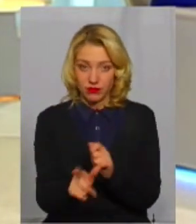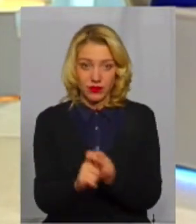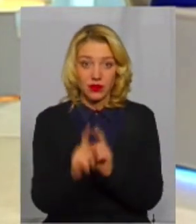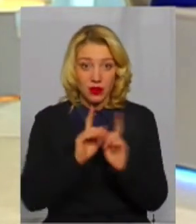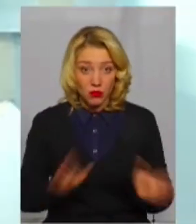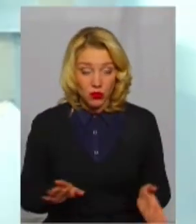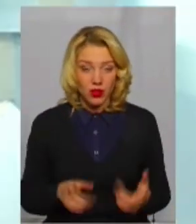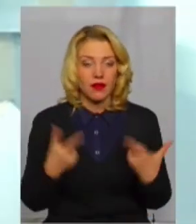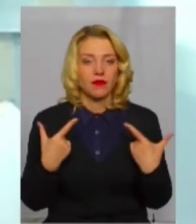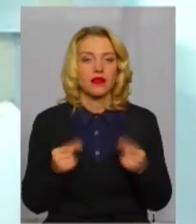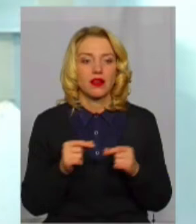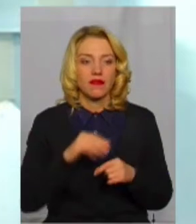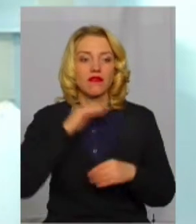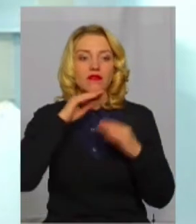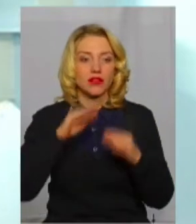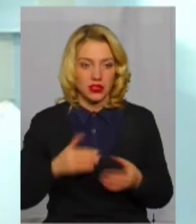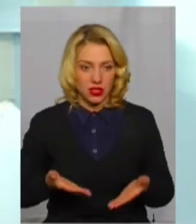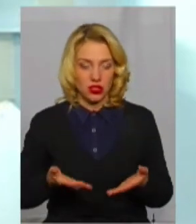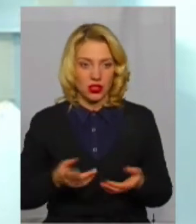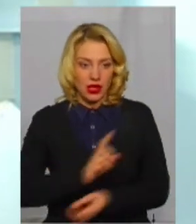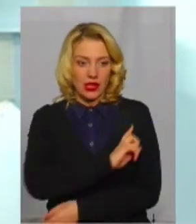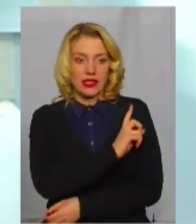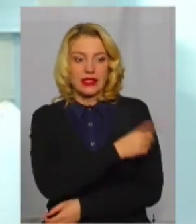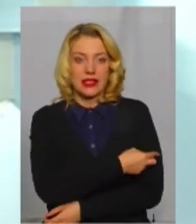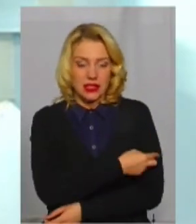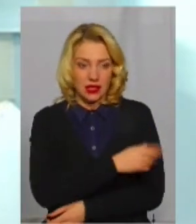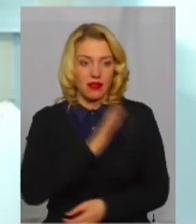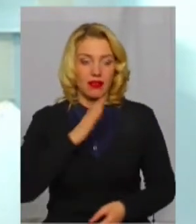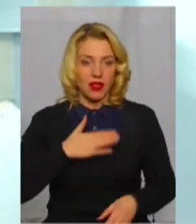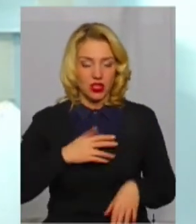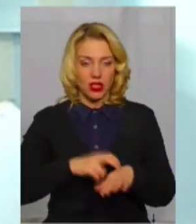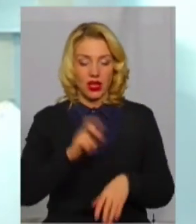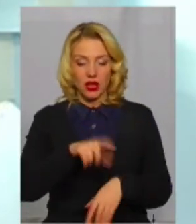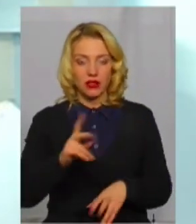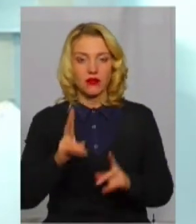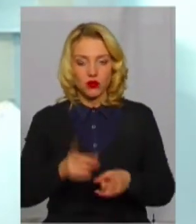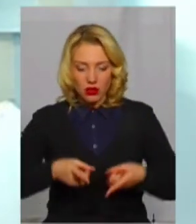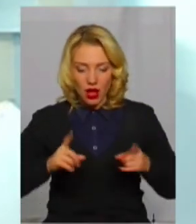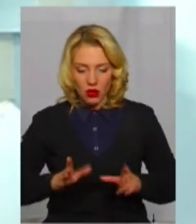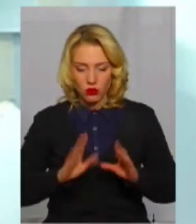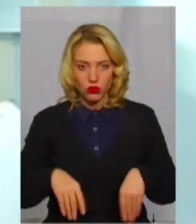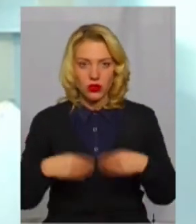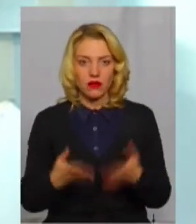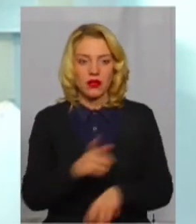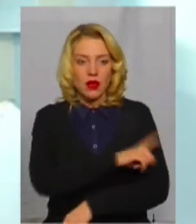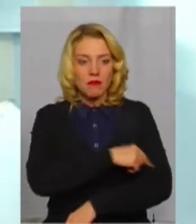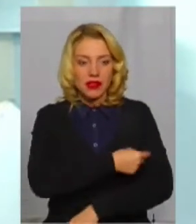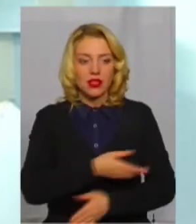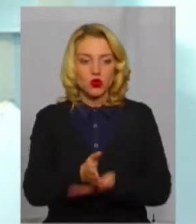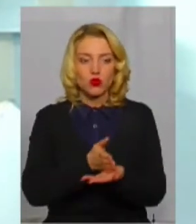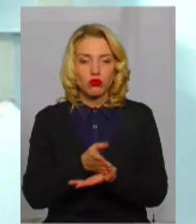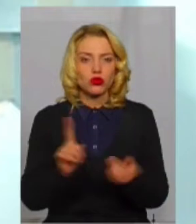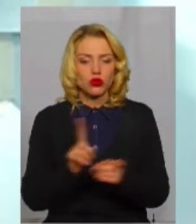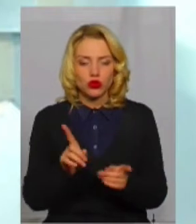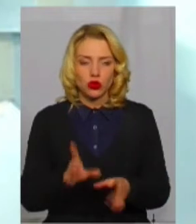Тобто, де ж вистачить сили в наших лікарів, які будуть реальні надавати медичні послуги для того, щоб